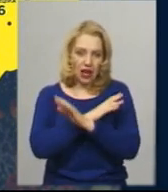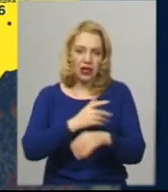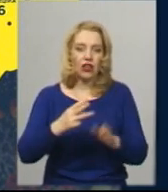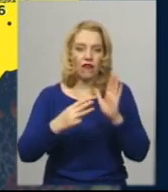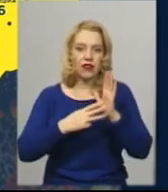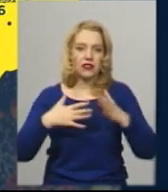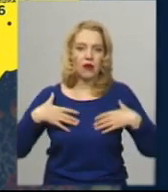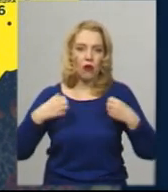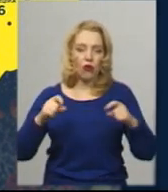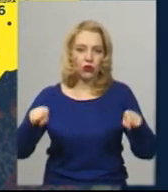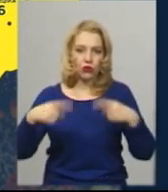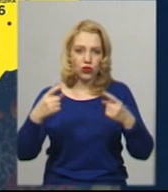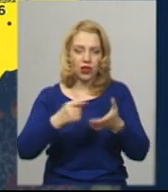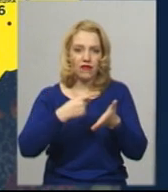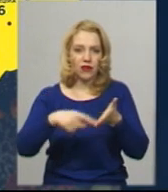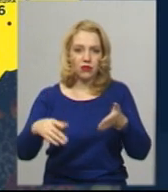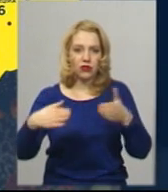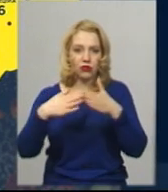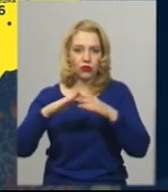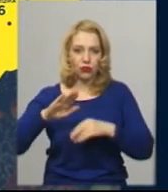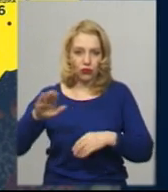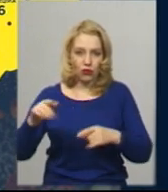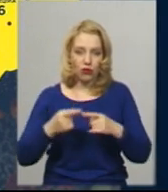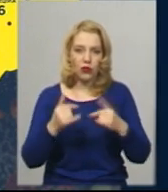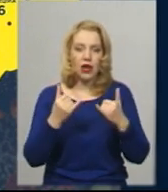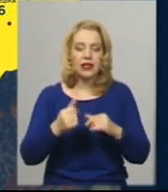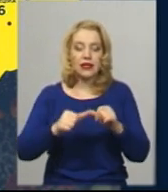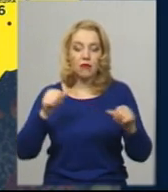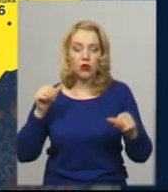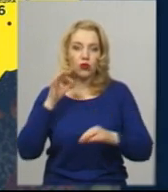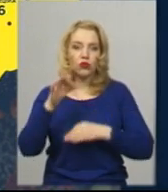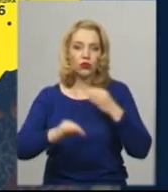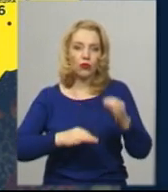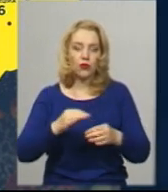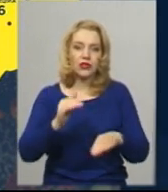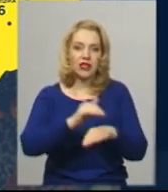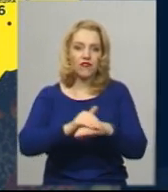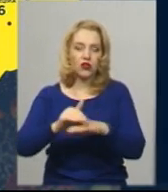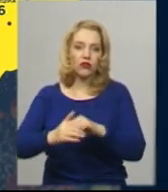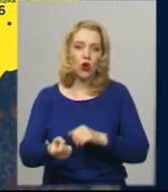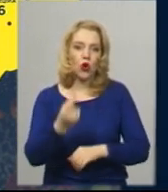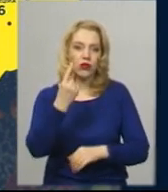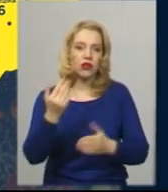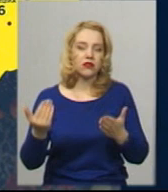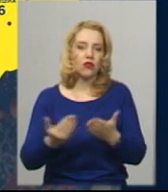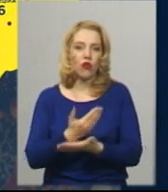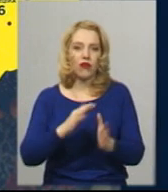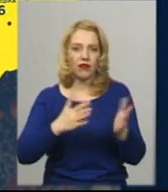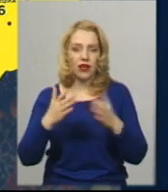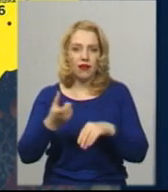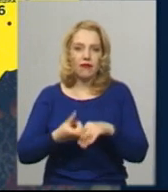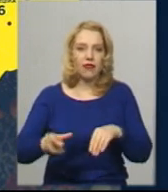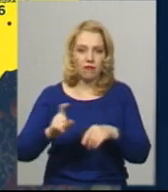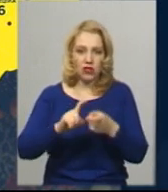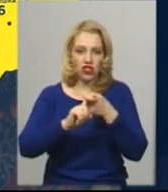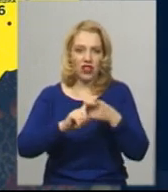одужали та вже виписані з лікарні. За минулу добу зафіксовано 11 нових випадків, найбільше інфікованих у